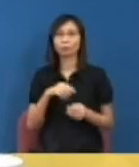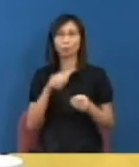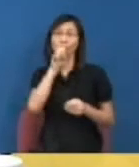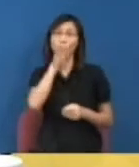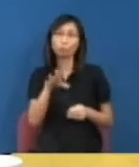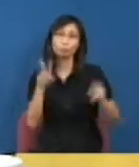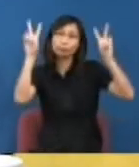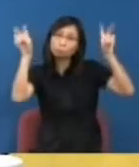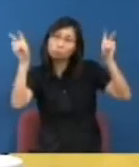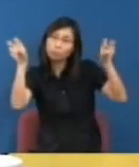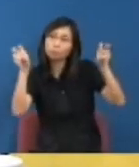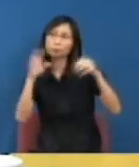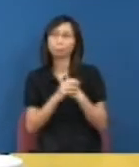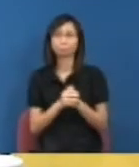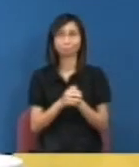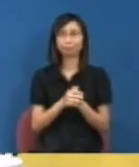的字眼